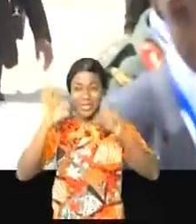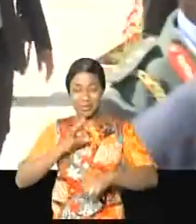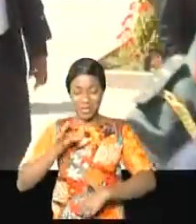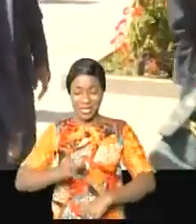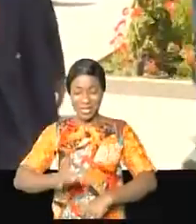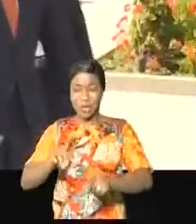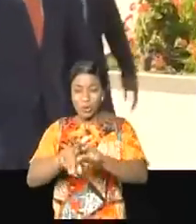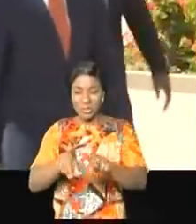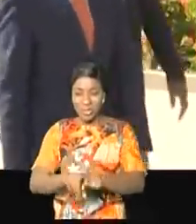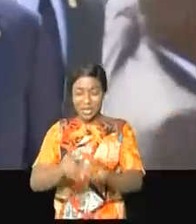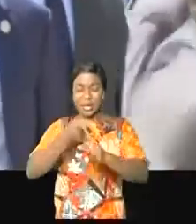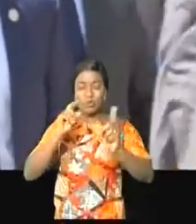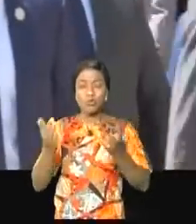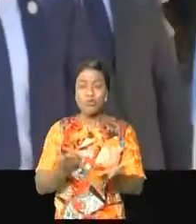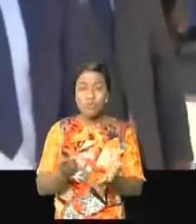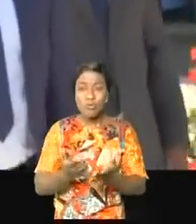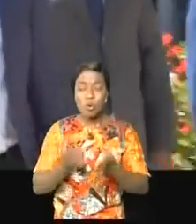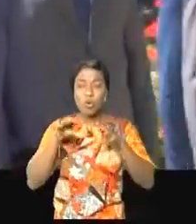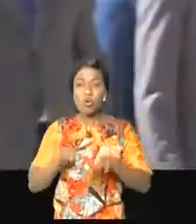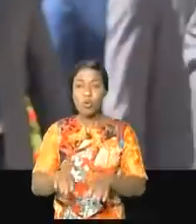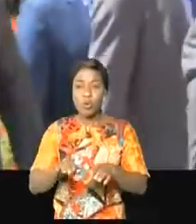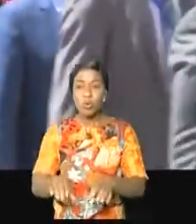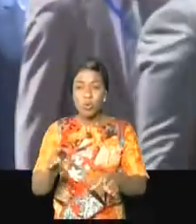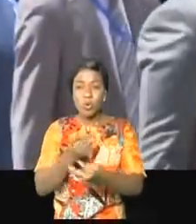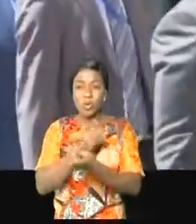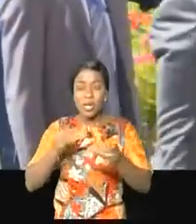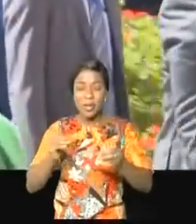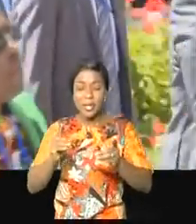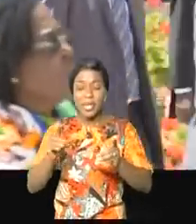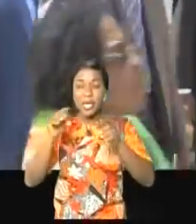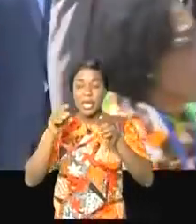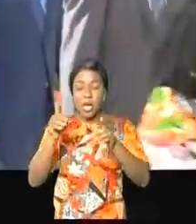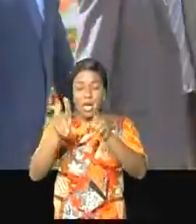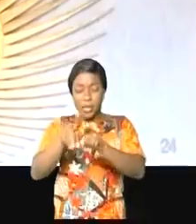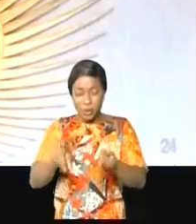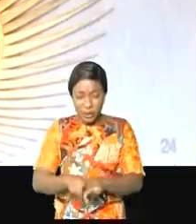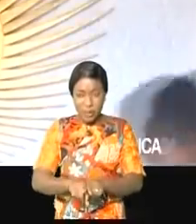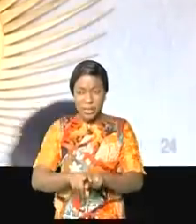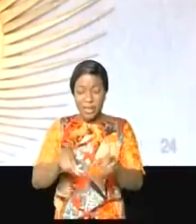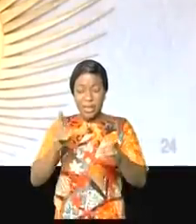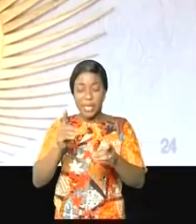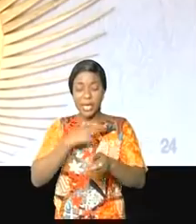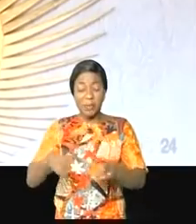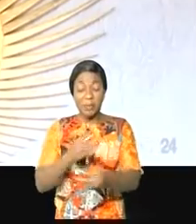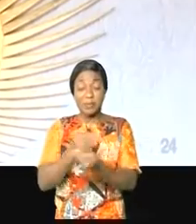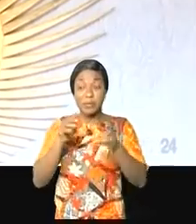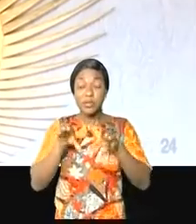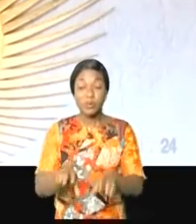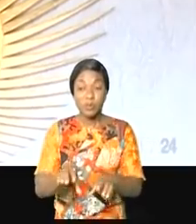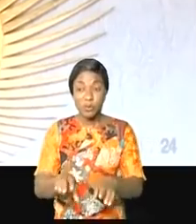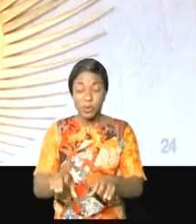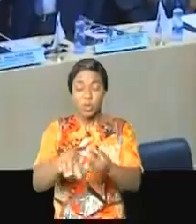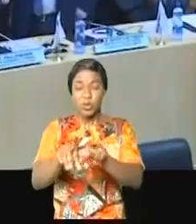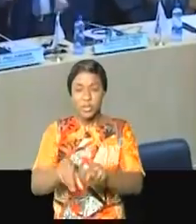pouvoirs pendant les intercessions. Et pourtant dans la pratique, la personnalité de président en exercice formate en quelque sorte